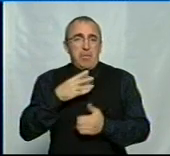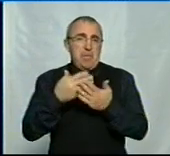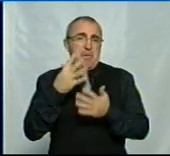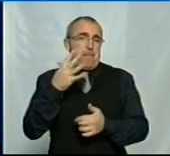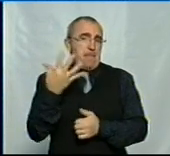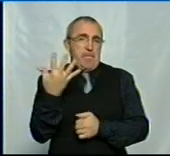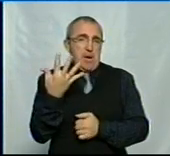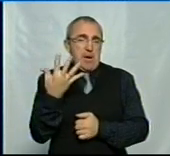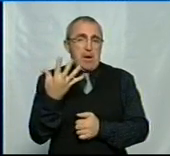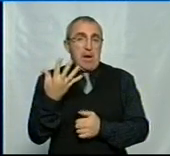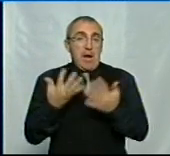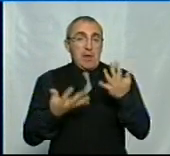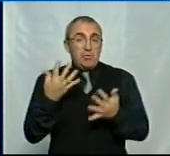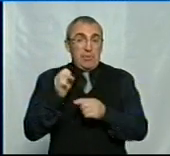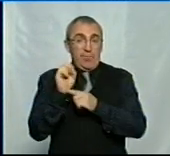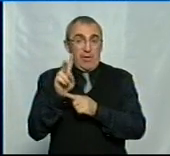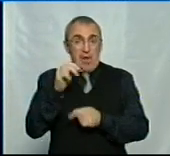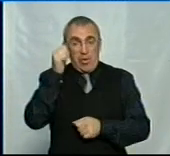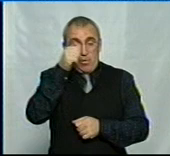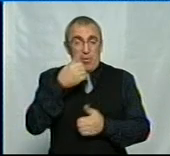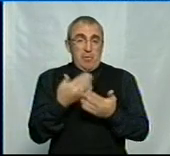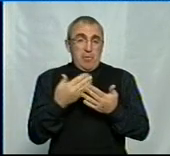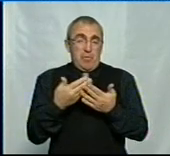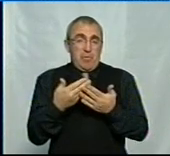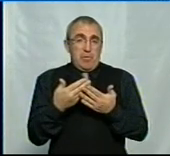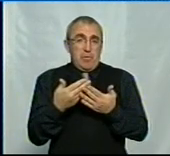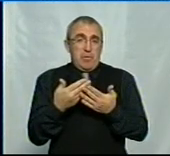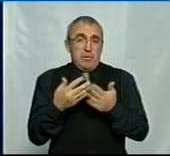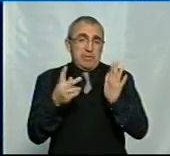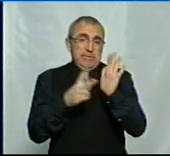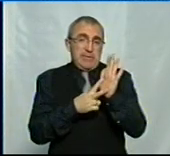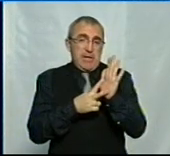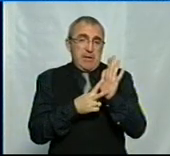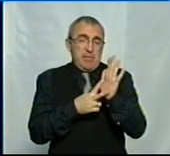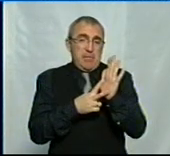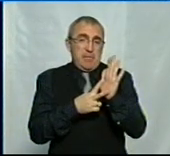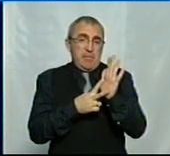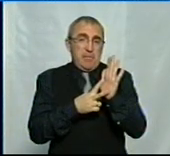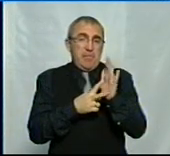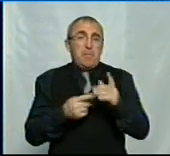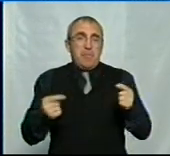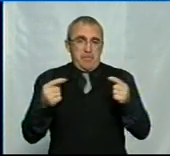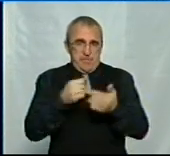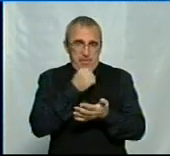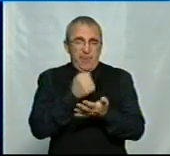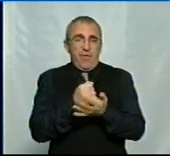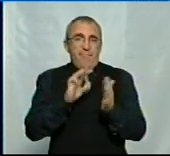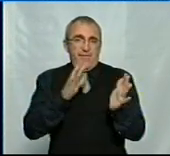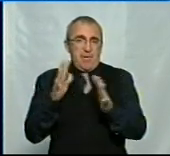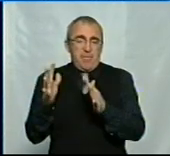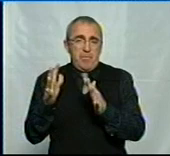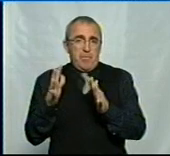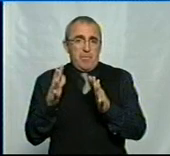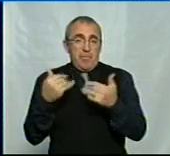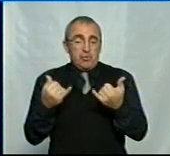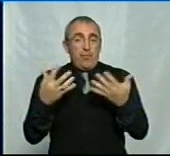якщо з 2012 року в то там сім підтверджених випадків. На